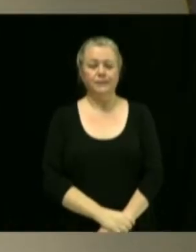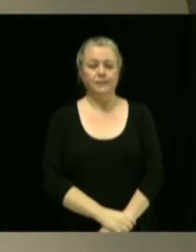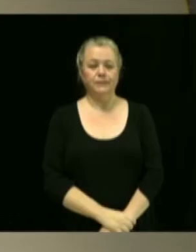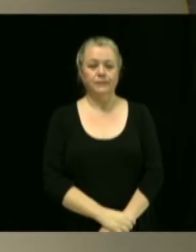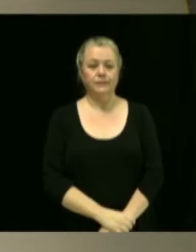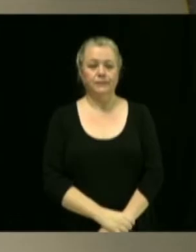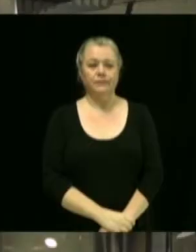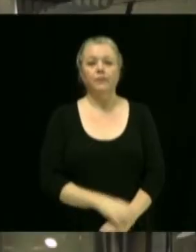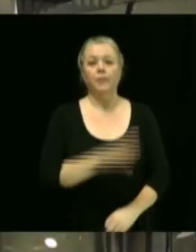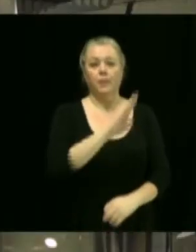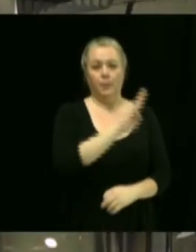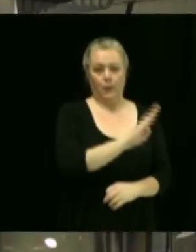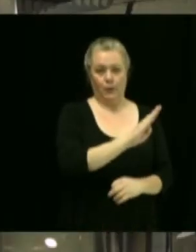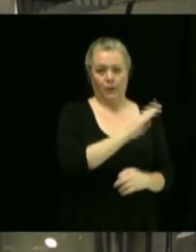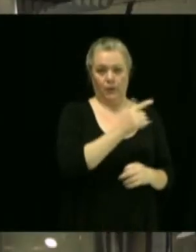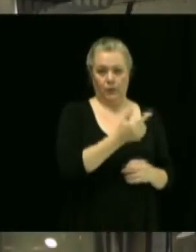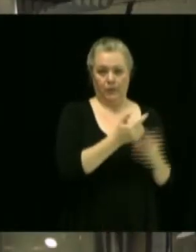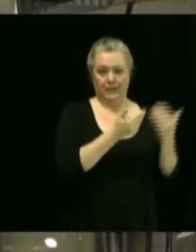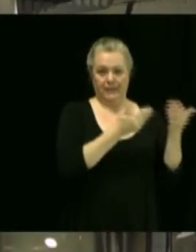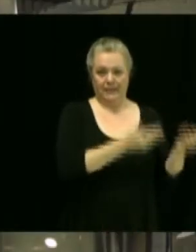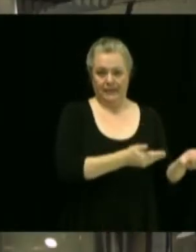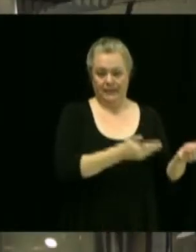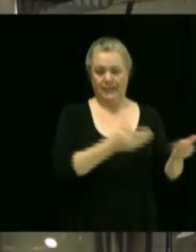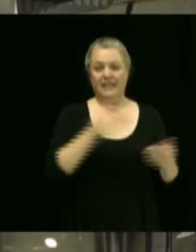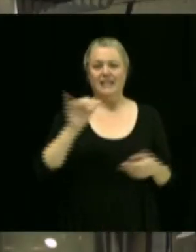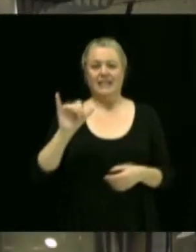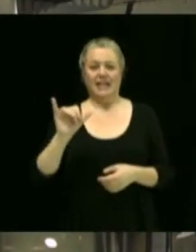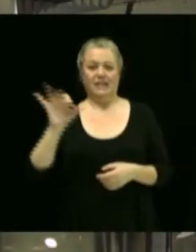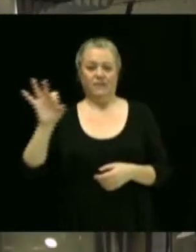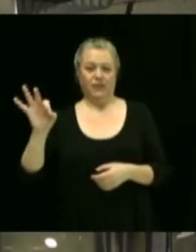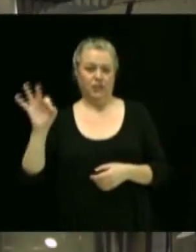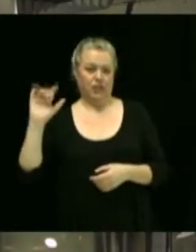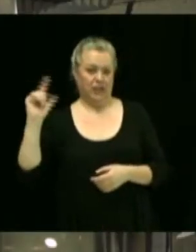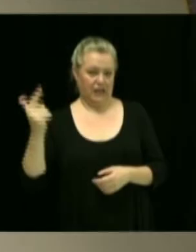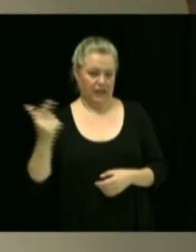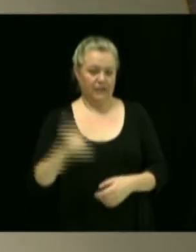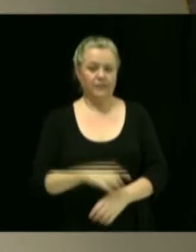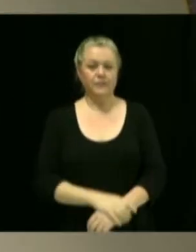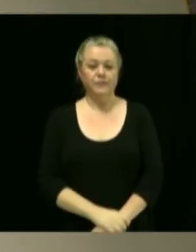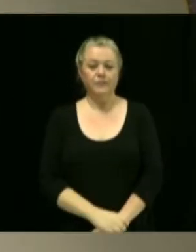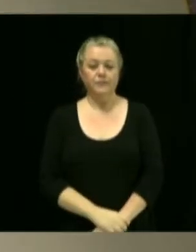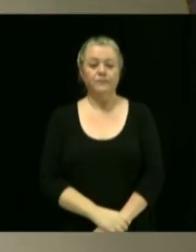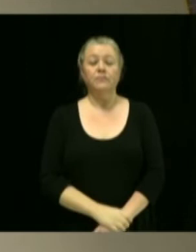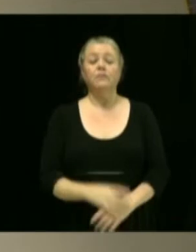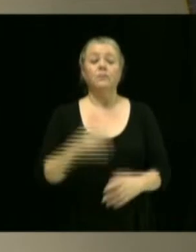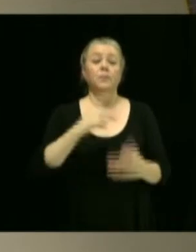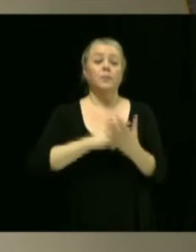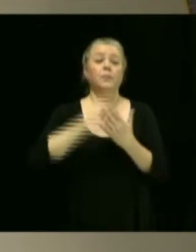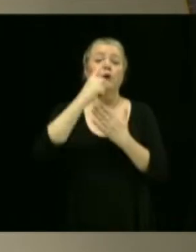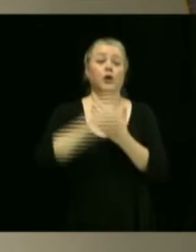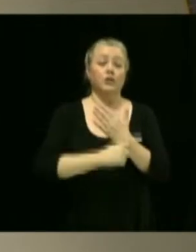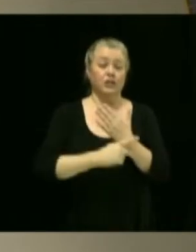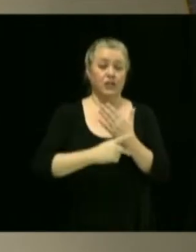Benoît Gauthier. Yannick Fréchette. Adoption d'un projet de résolution